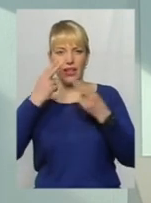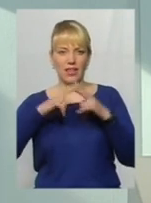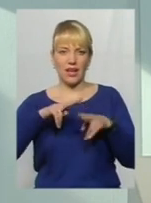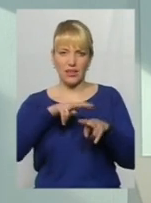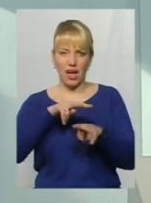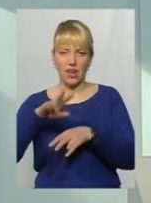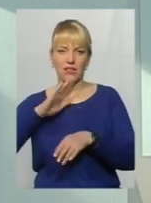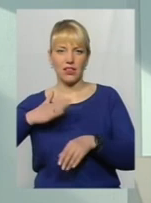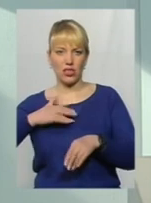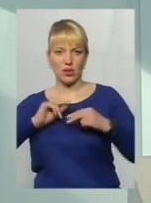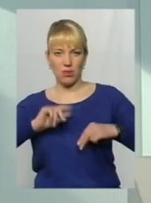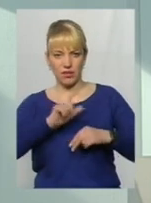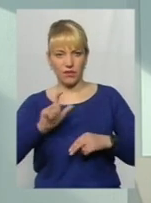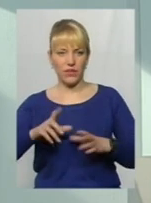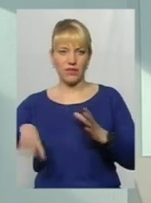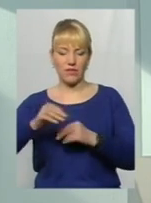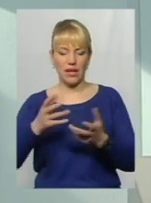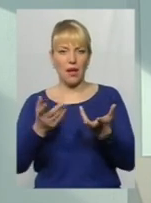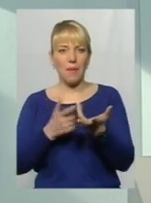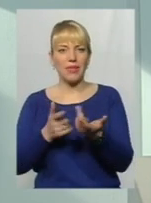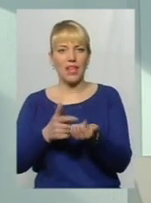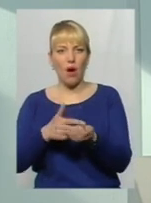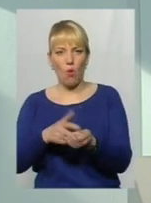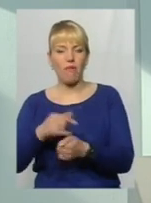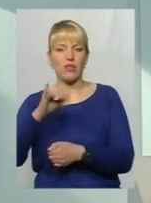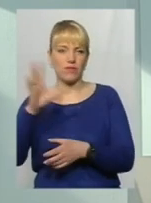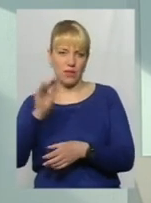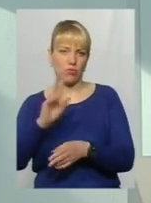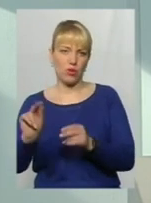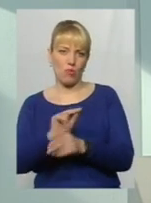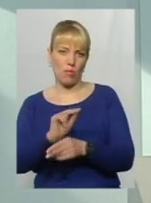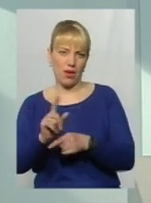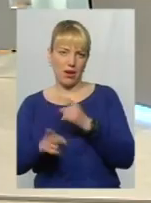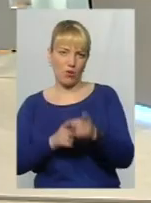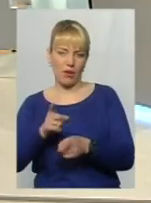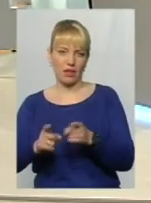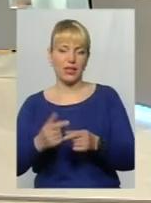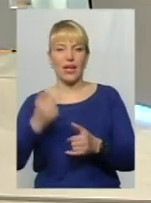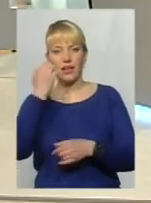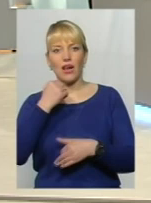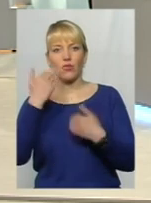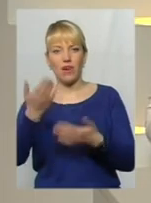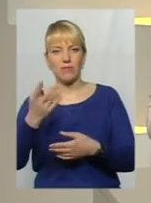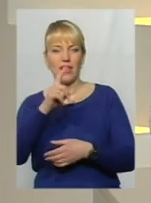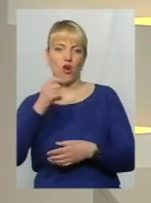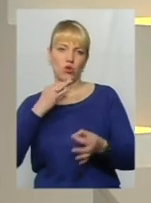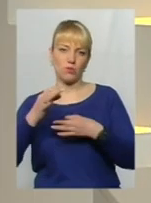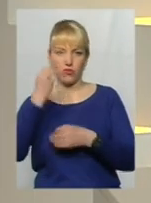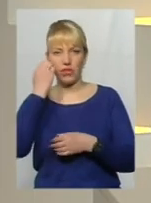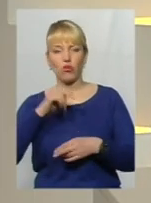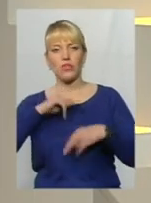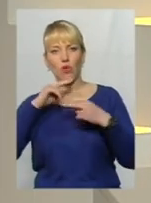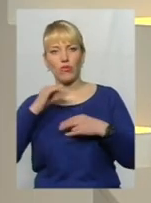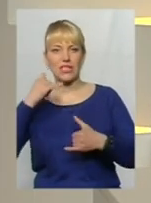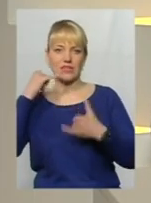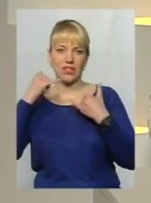працівників. Це все підраховано, і ми будемо переробляти. Дякую, пане Олег, за сьогоднішню розмову. Дякую за увагу та дзвінки